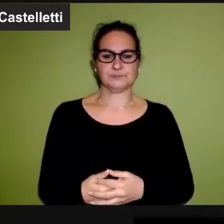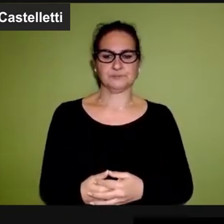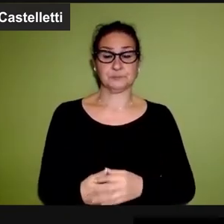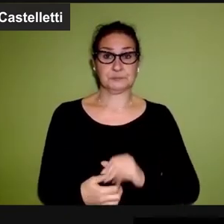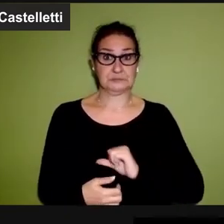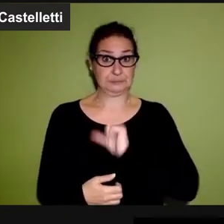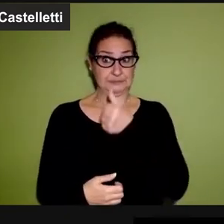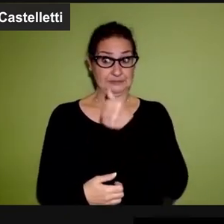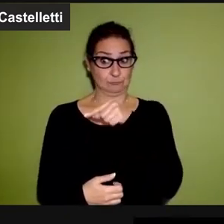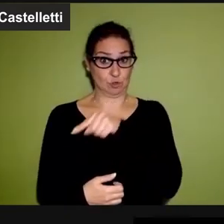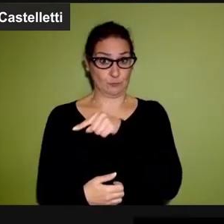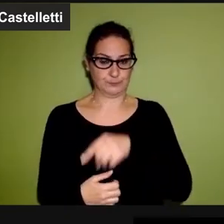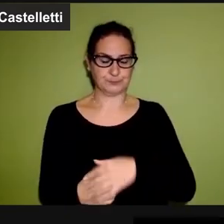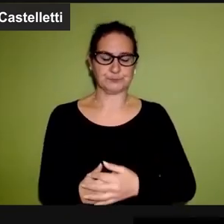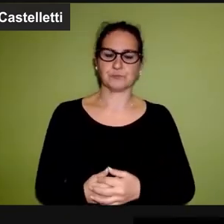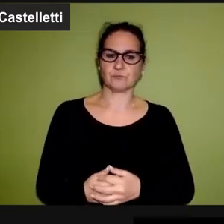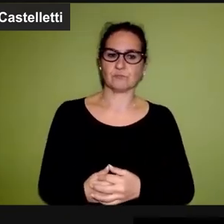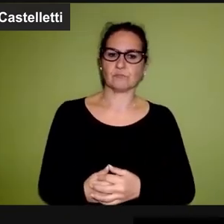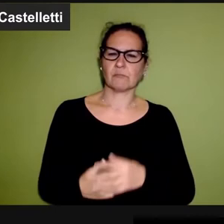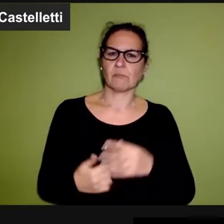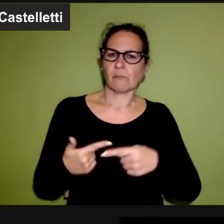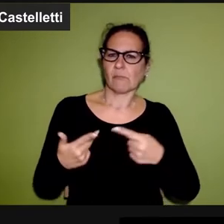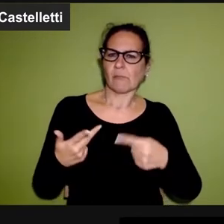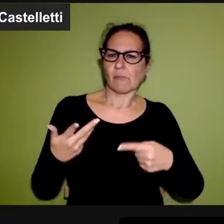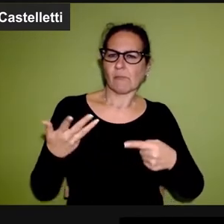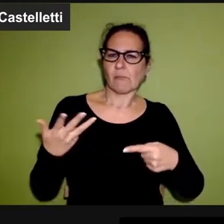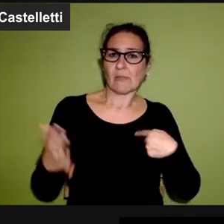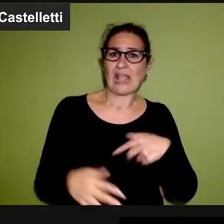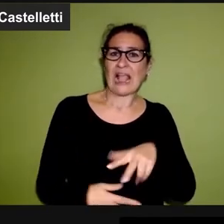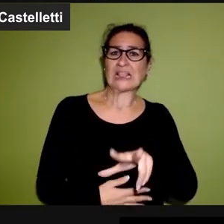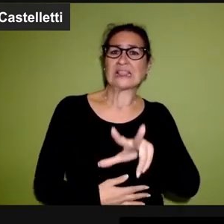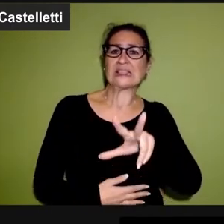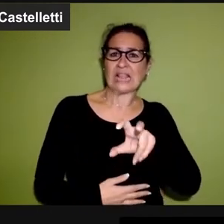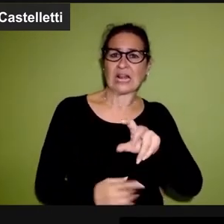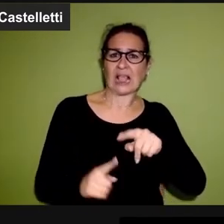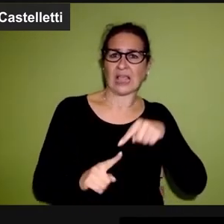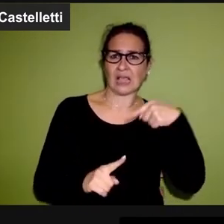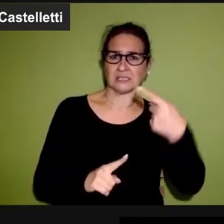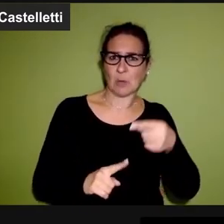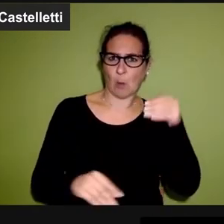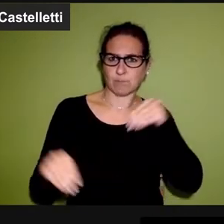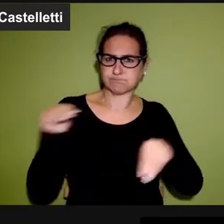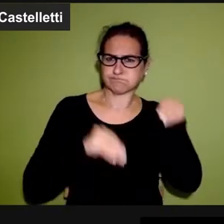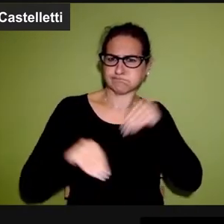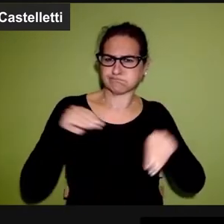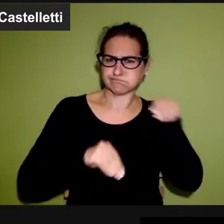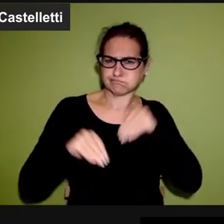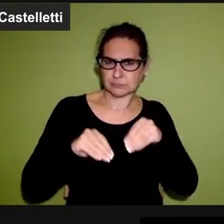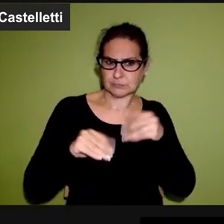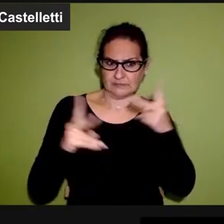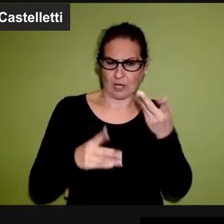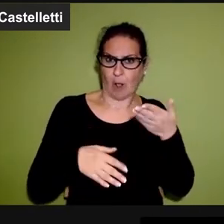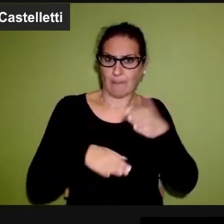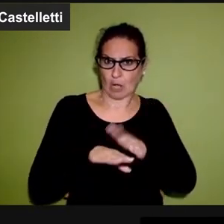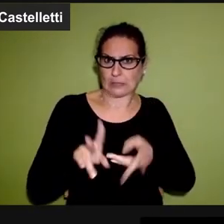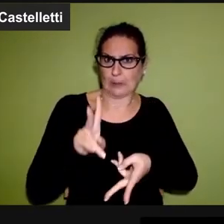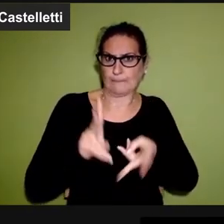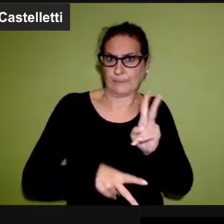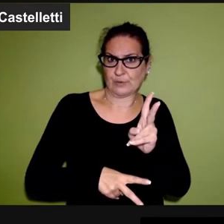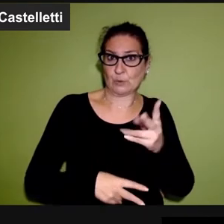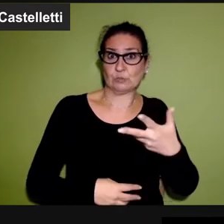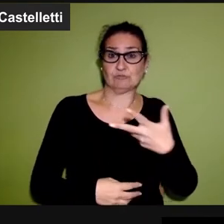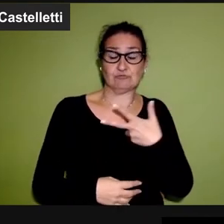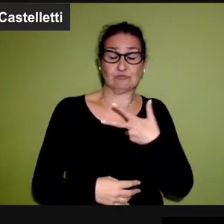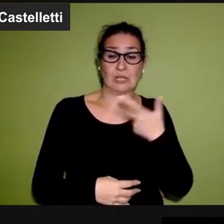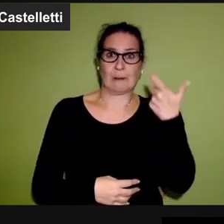Il trentesimo bombardamento americano sul Vietnam che naturalmente non è che ha fatto meno morti, anzi ne